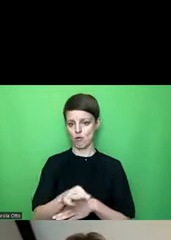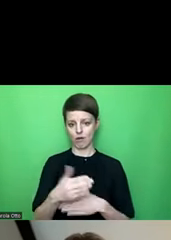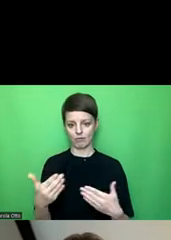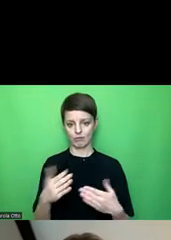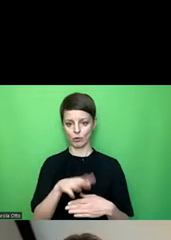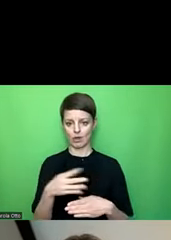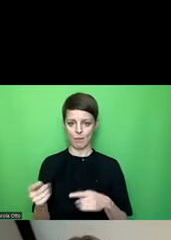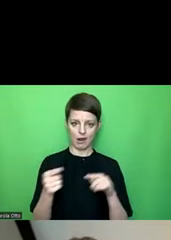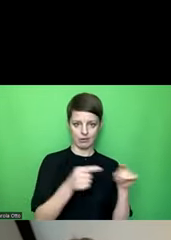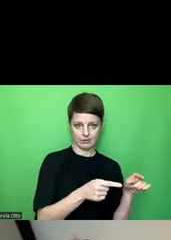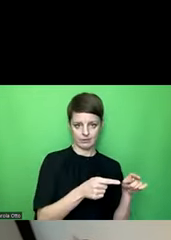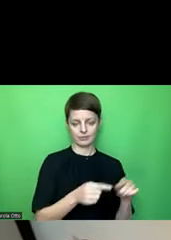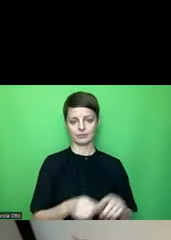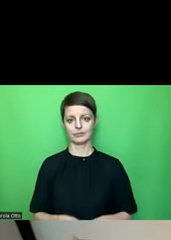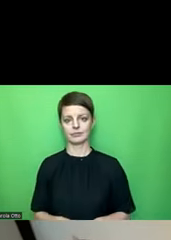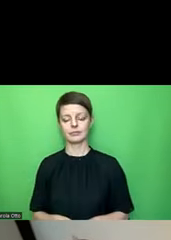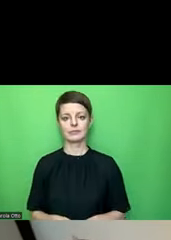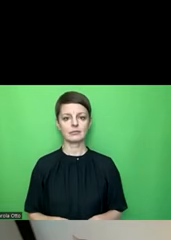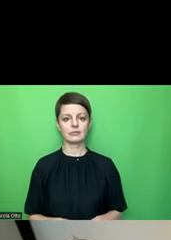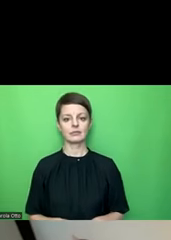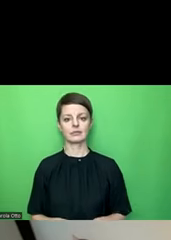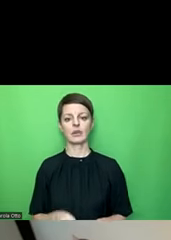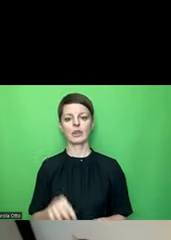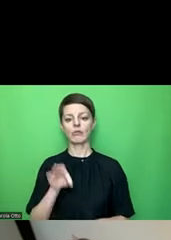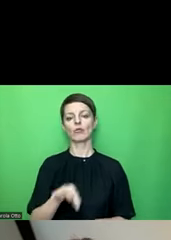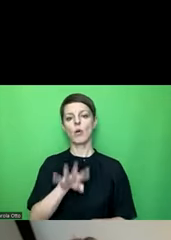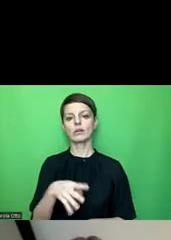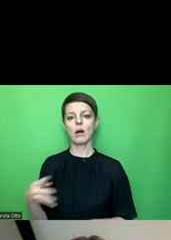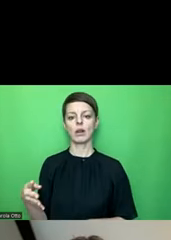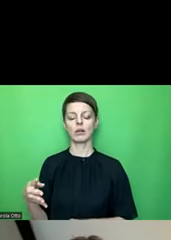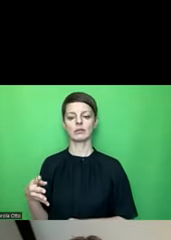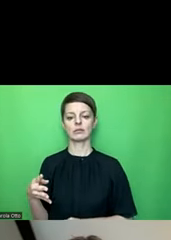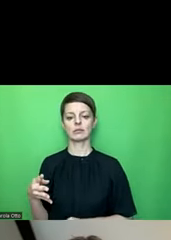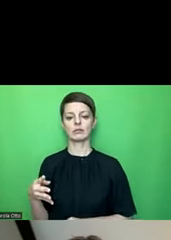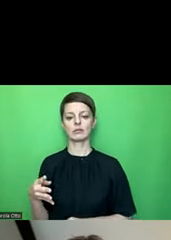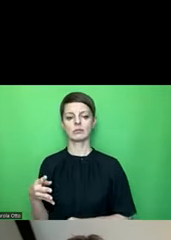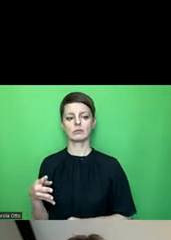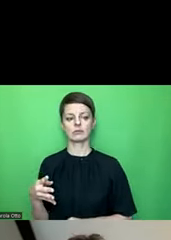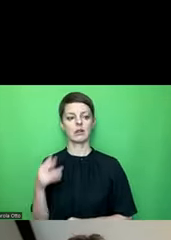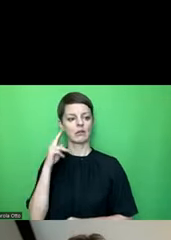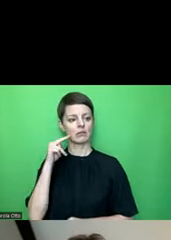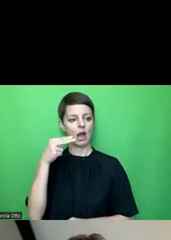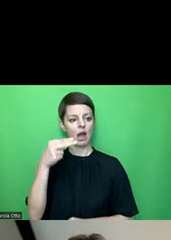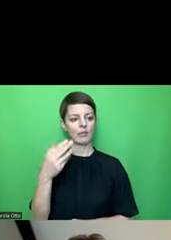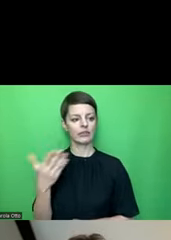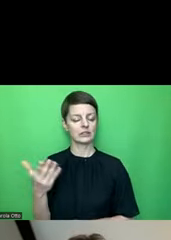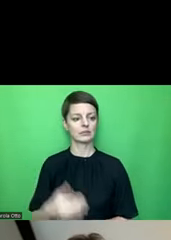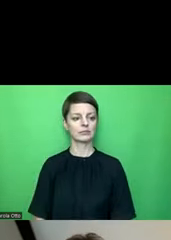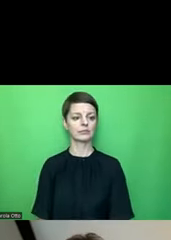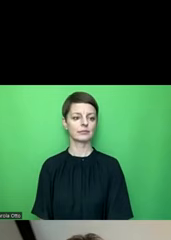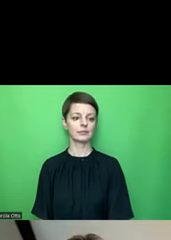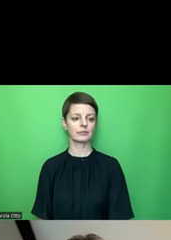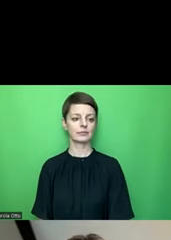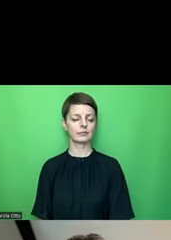ja schon markiert, jetzt im Excel, dann schreibe ich Kuchendiagramm für Tabelle und wie ist der Name der Tabelle, das muss ich jetzt nochmal